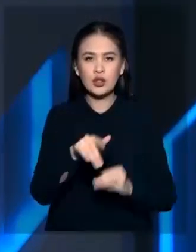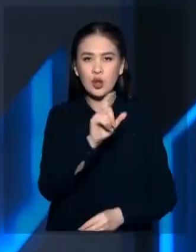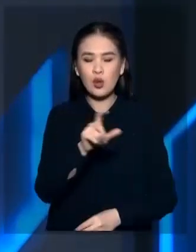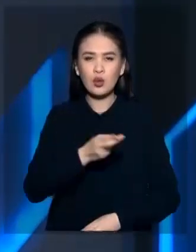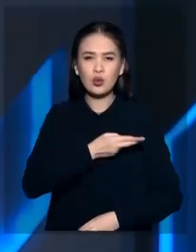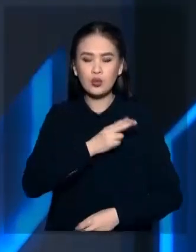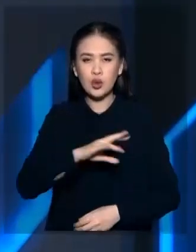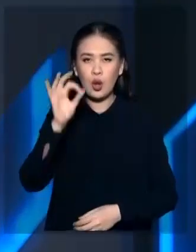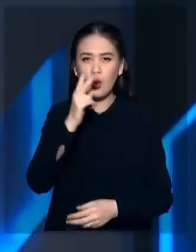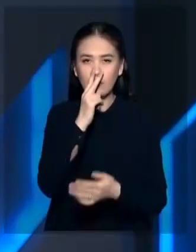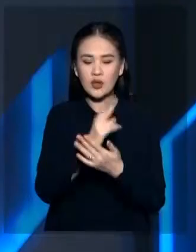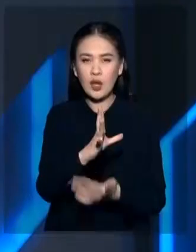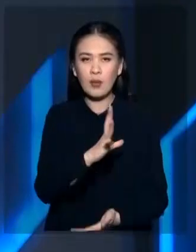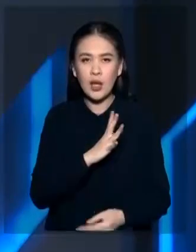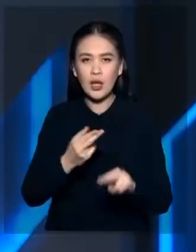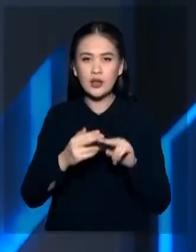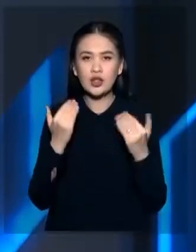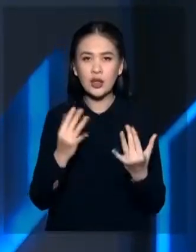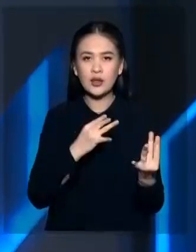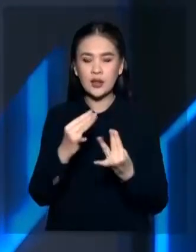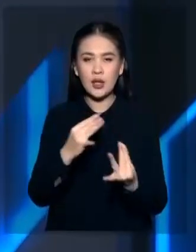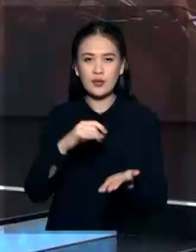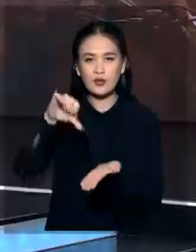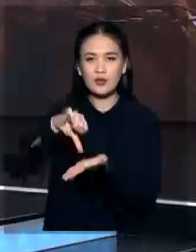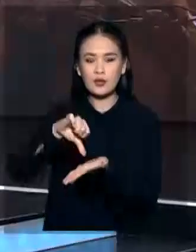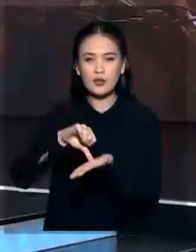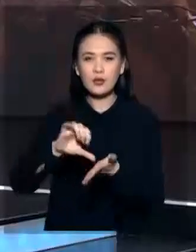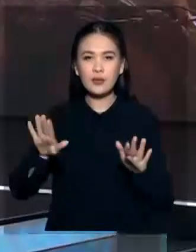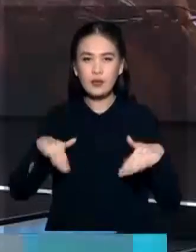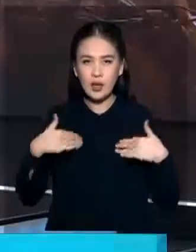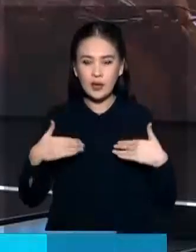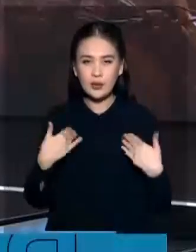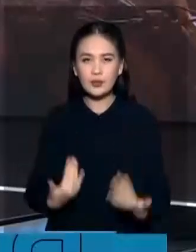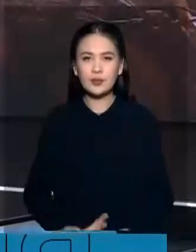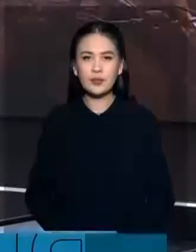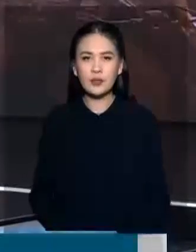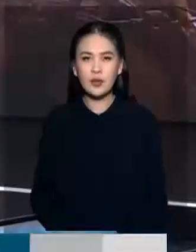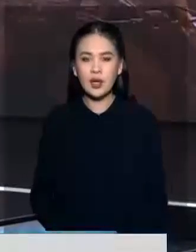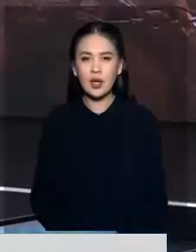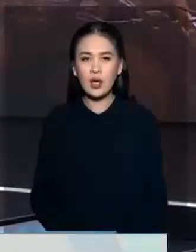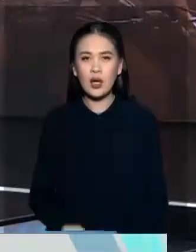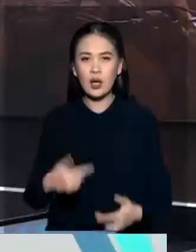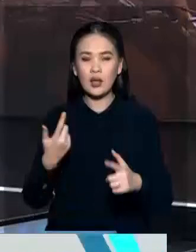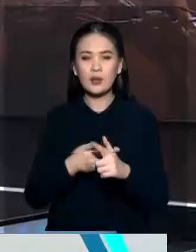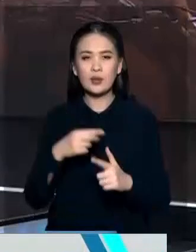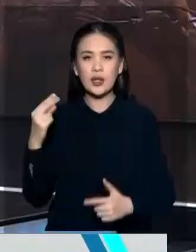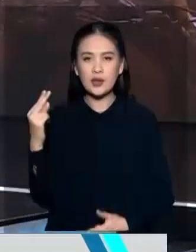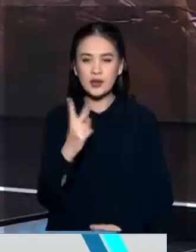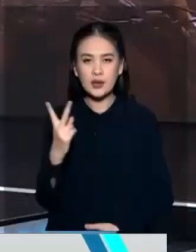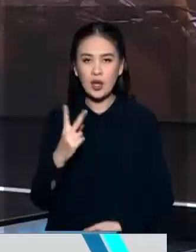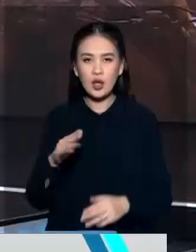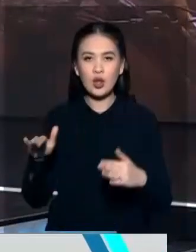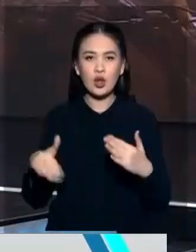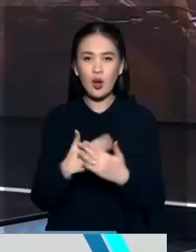человек. Поговорим с Кунсайой прямо сейчас. Она у нас в студии. Кунсая, приветствую. От имени обеих редакций